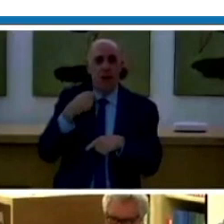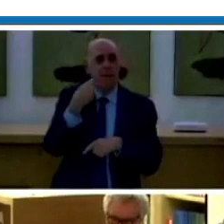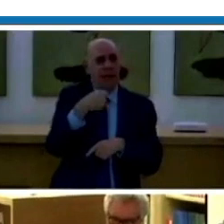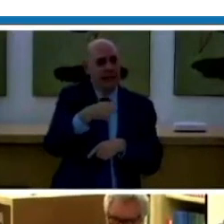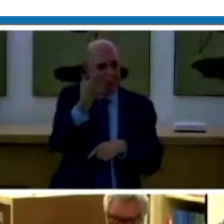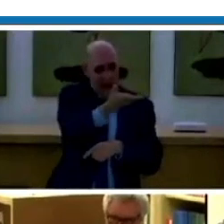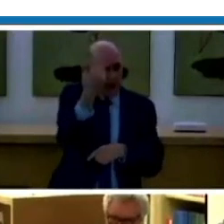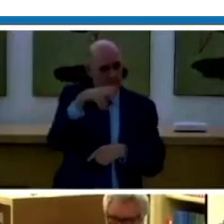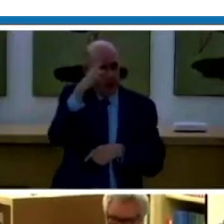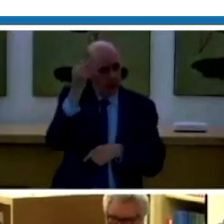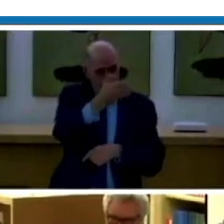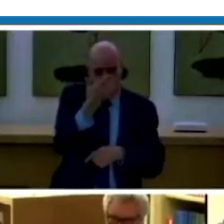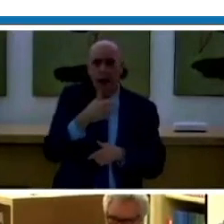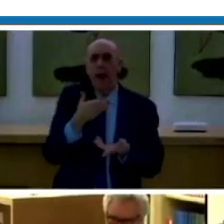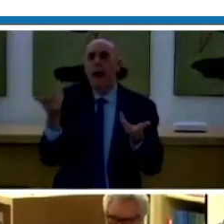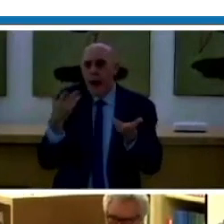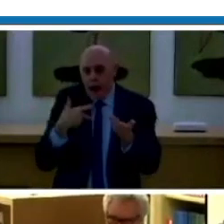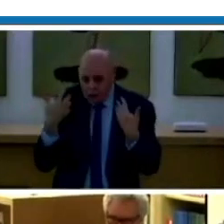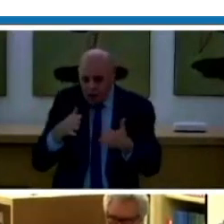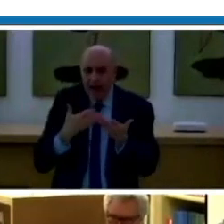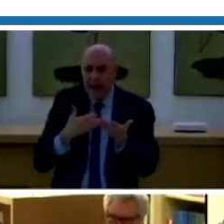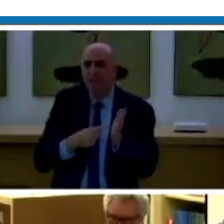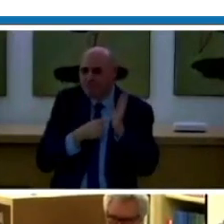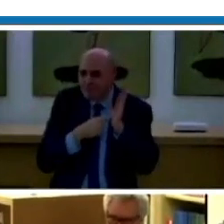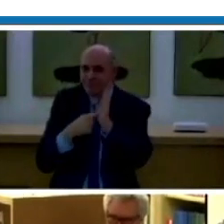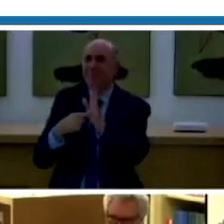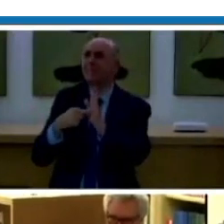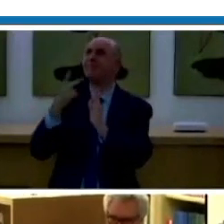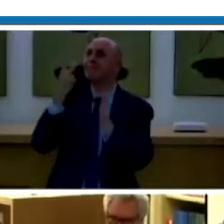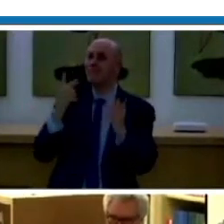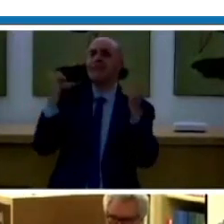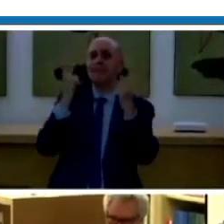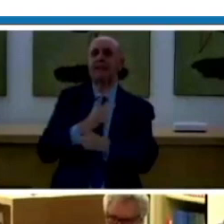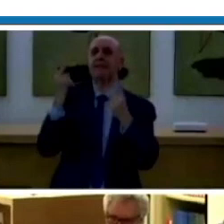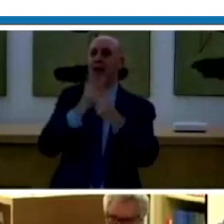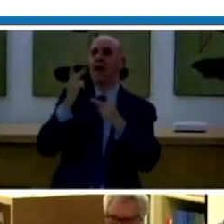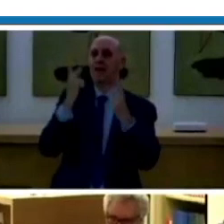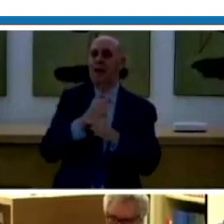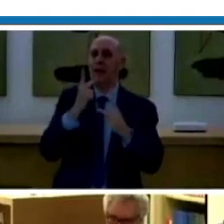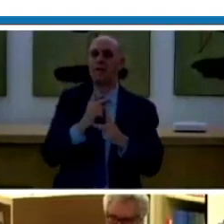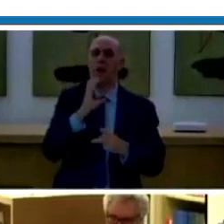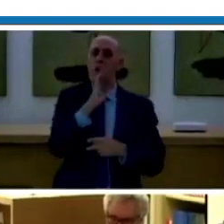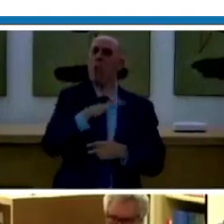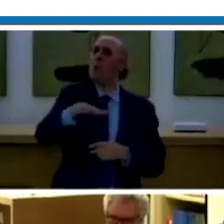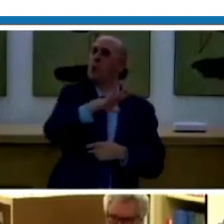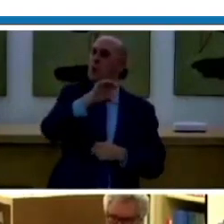pubblico e tutto quanto, abbiamo fatto comprendere a questo Paese che la rivoluzione culturale che passava non soltanto dai termini